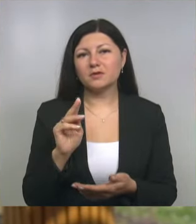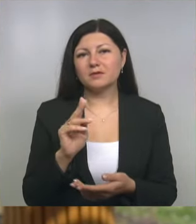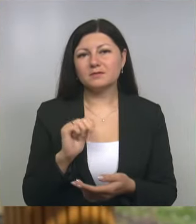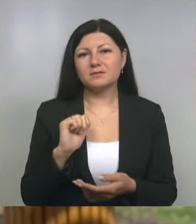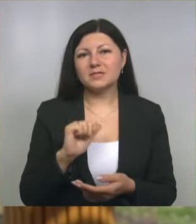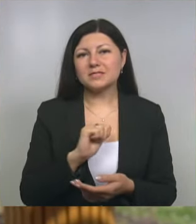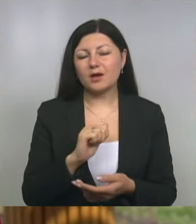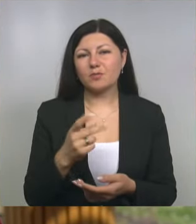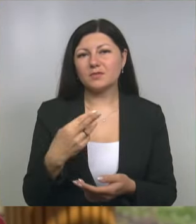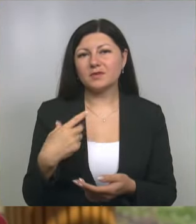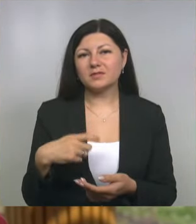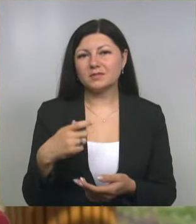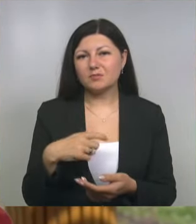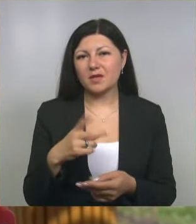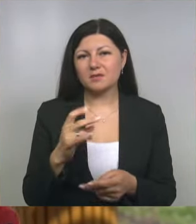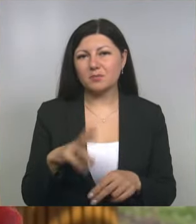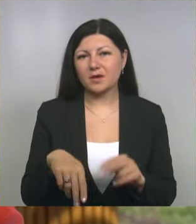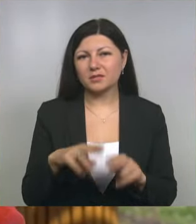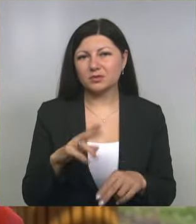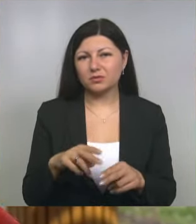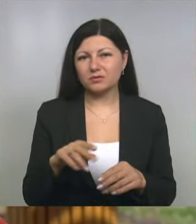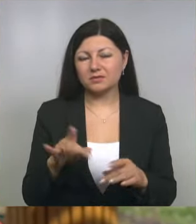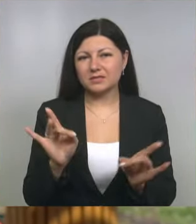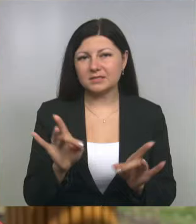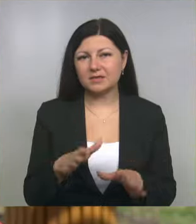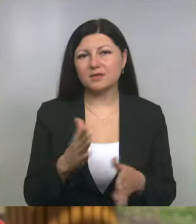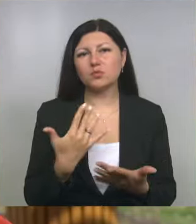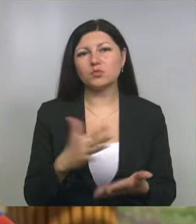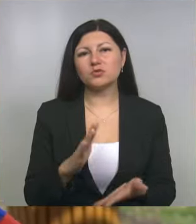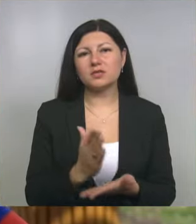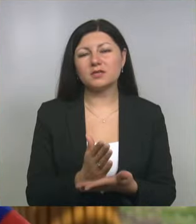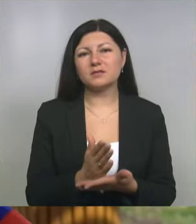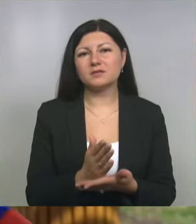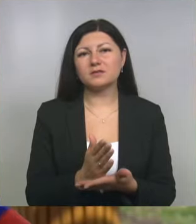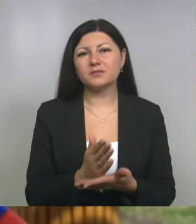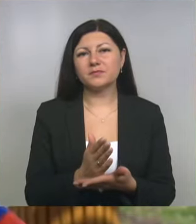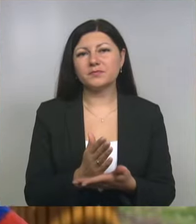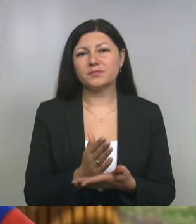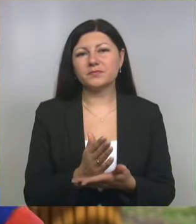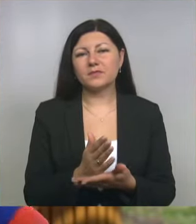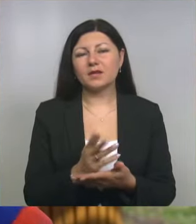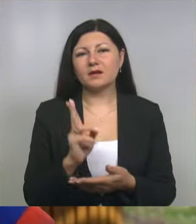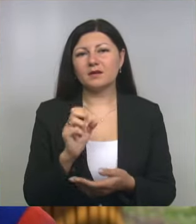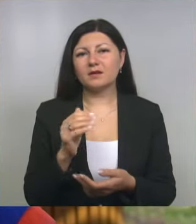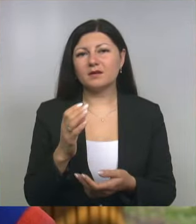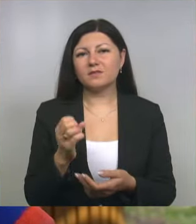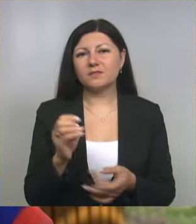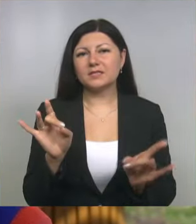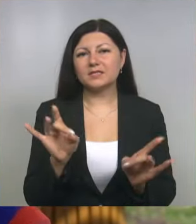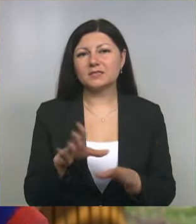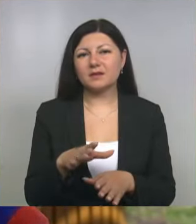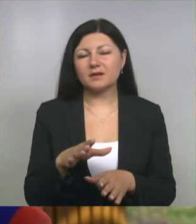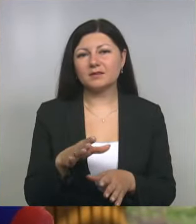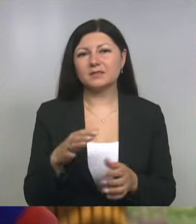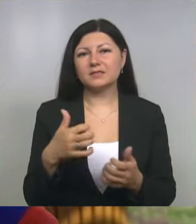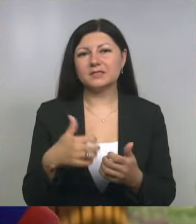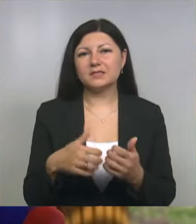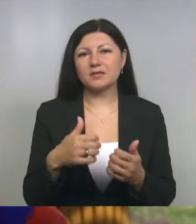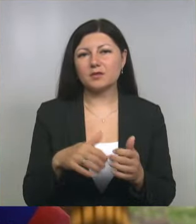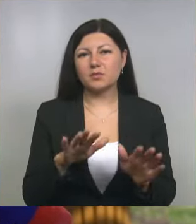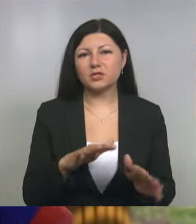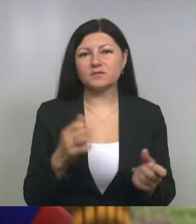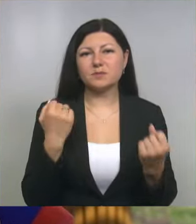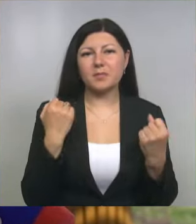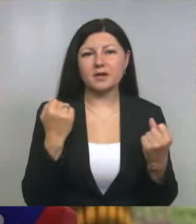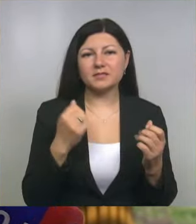никто сам для себя ресторан не построит. Уже есть инвестор, тоже кафе, ресторан с летней площадкой в